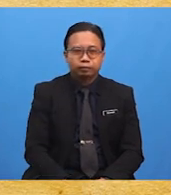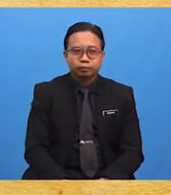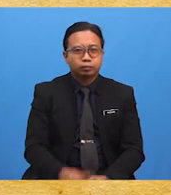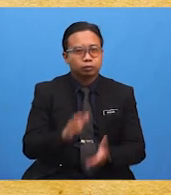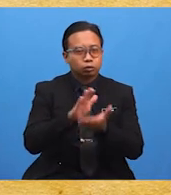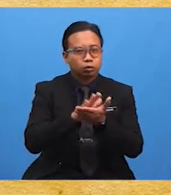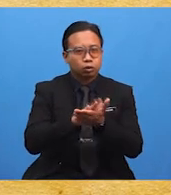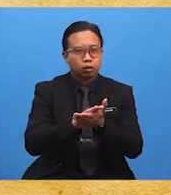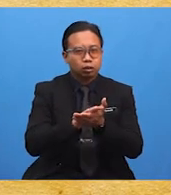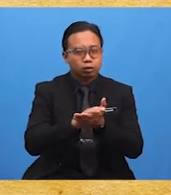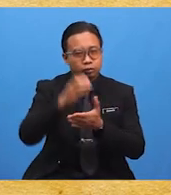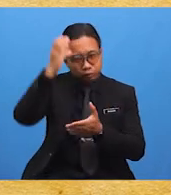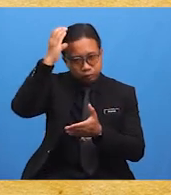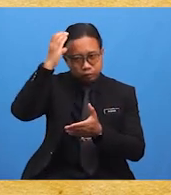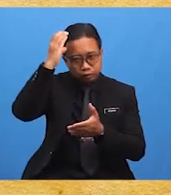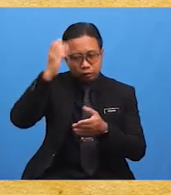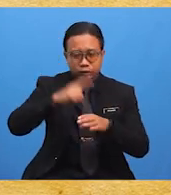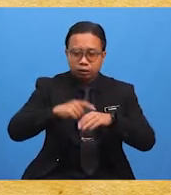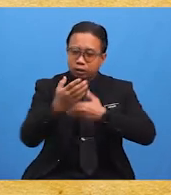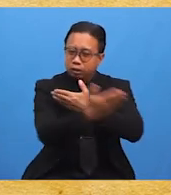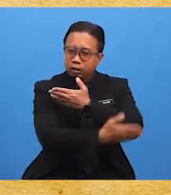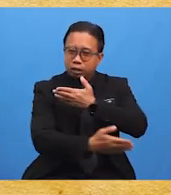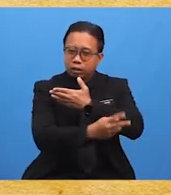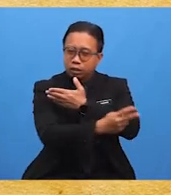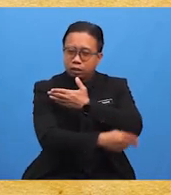sekolah vernakula Cina di negara kita.